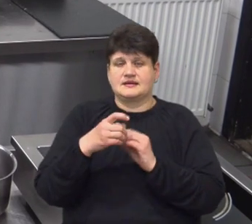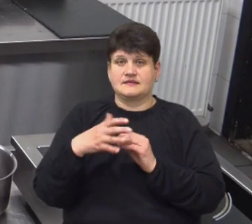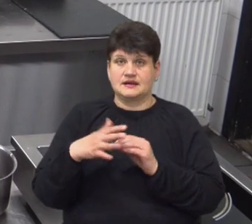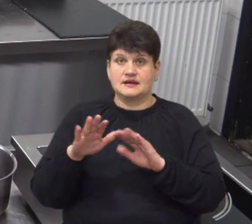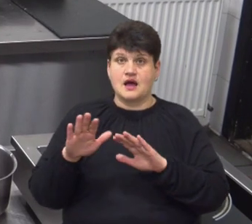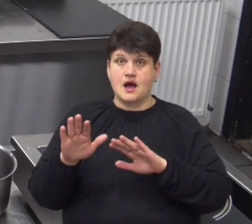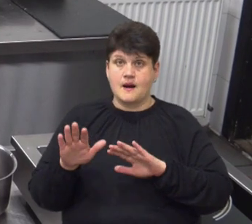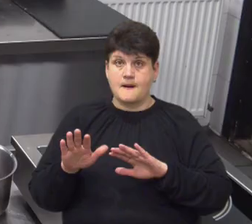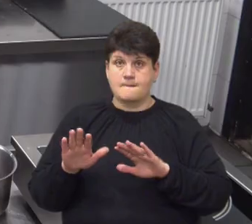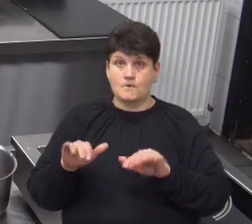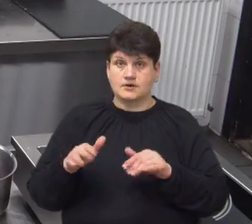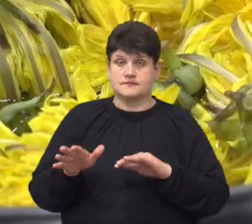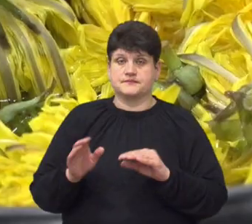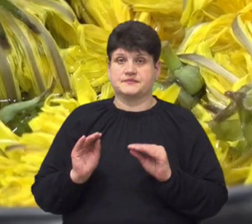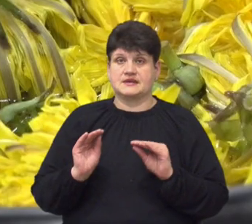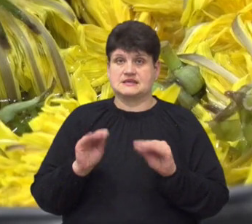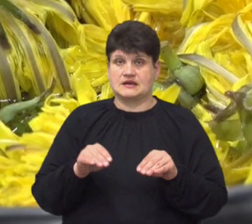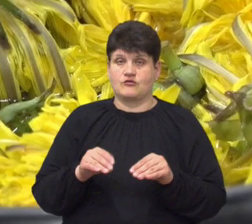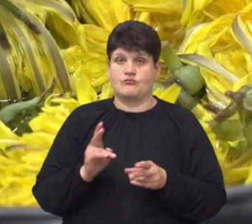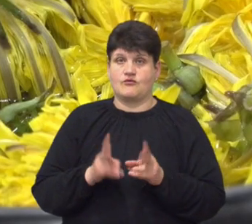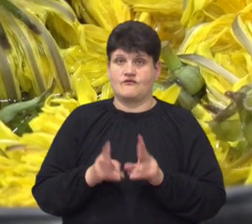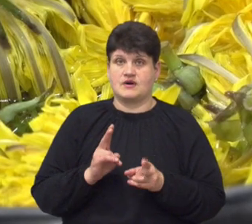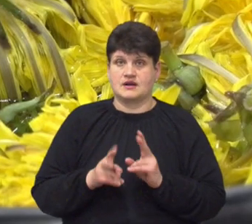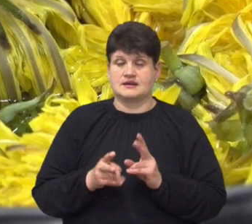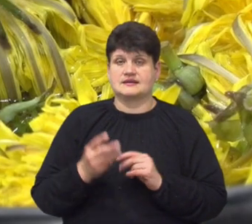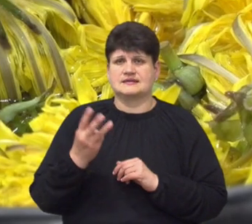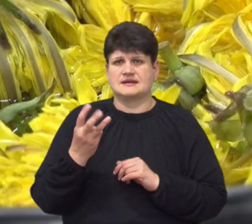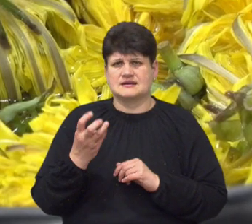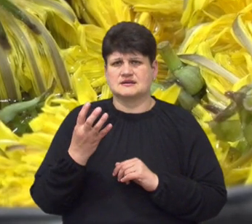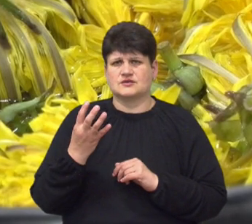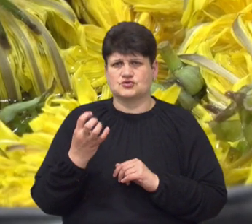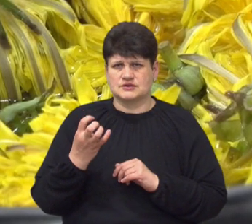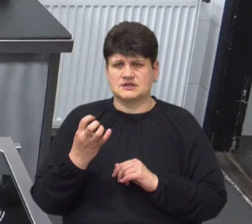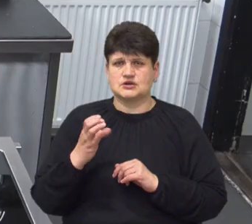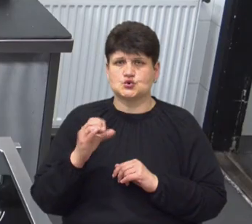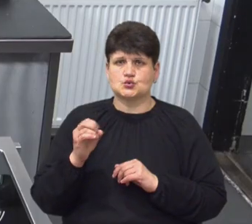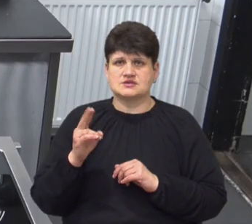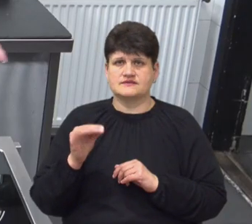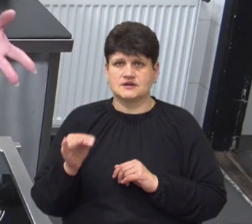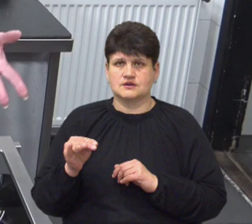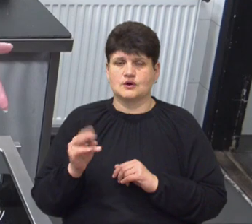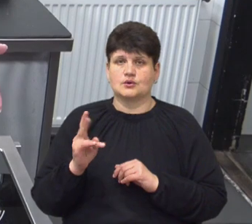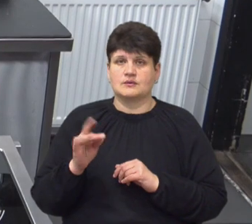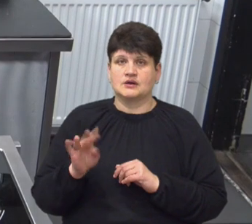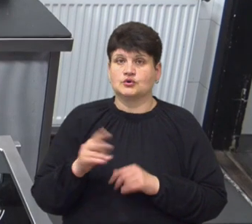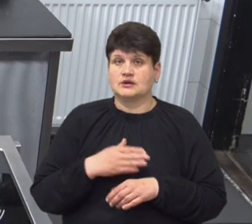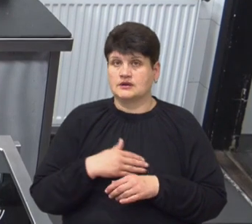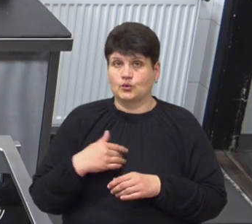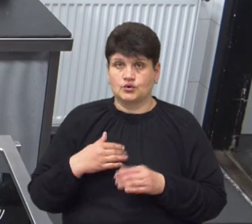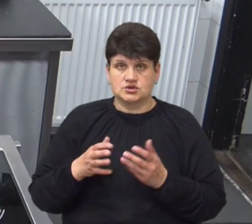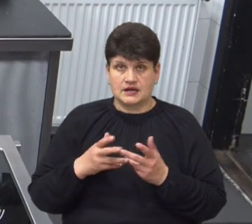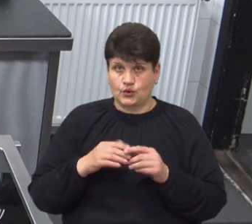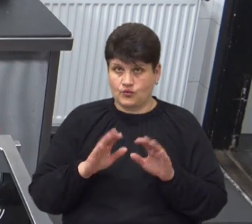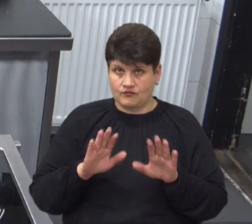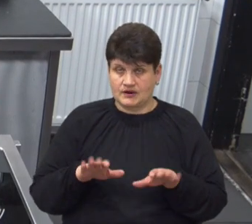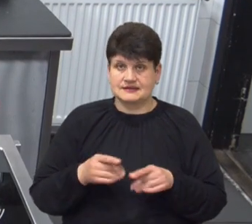ставимо варити. Входить 300-400 суцвіт кульбаби, але хто не хоче рахувати суцвіття,